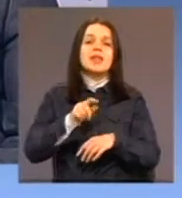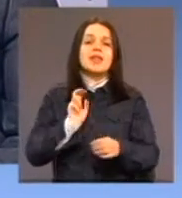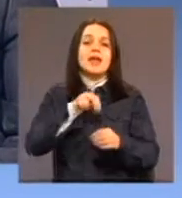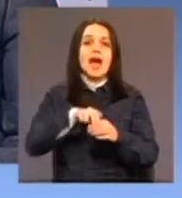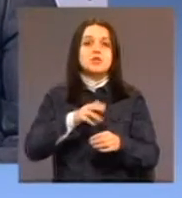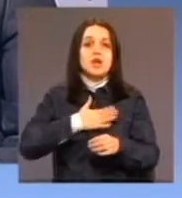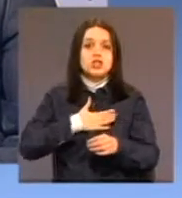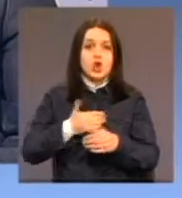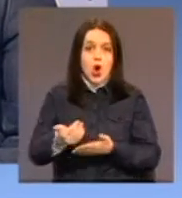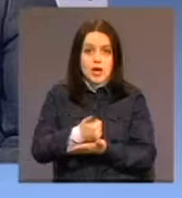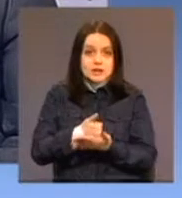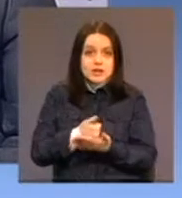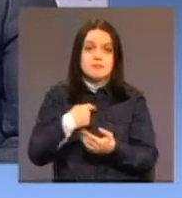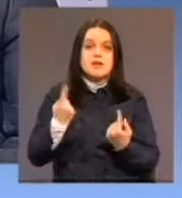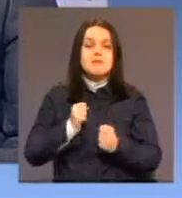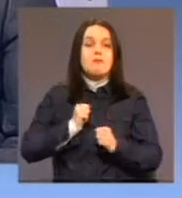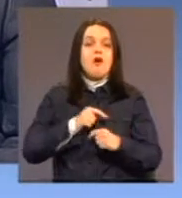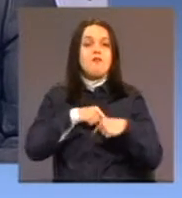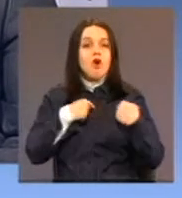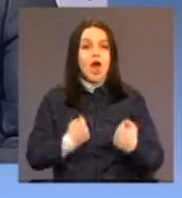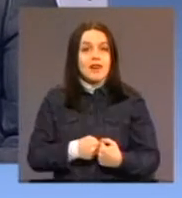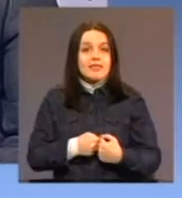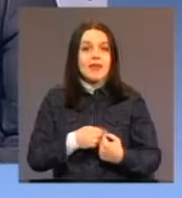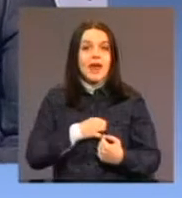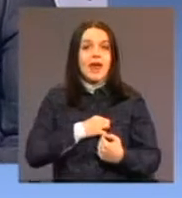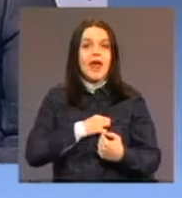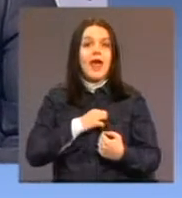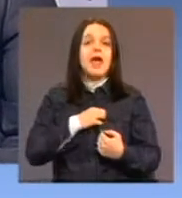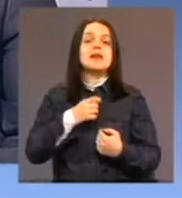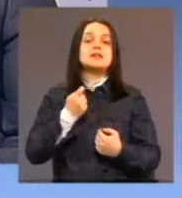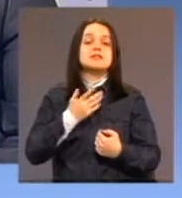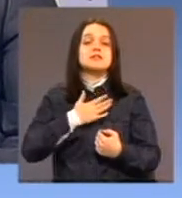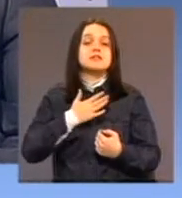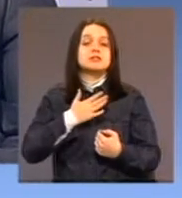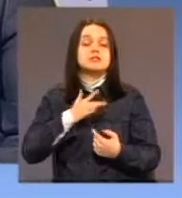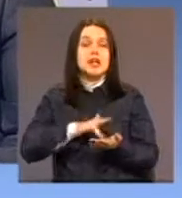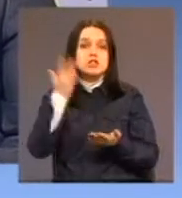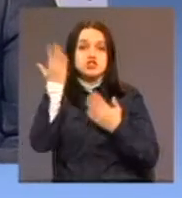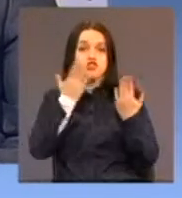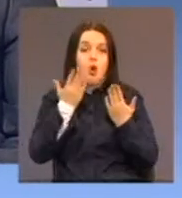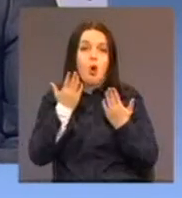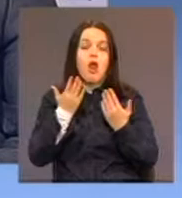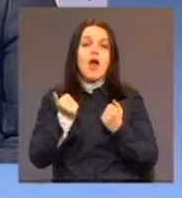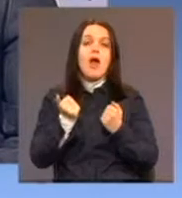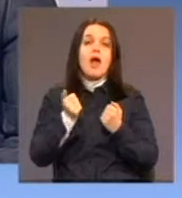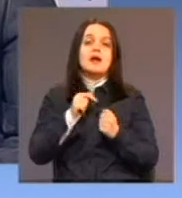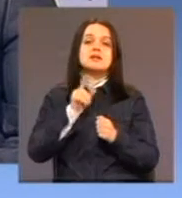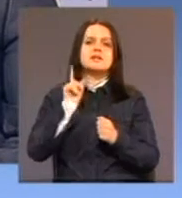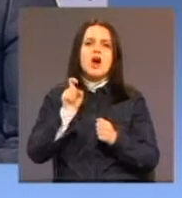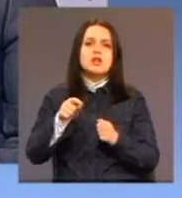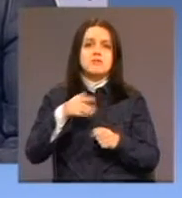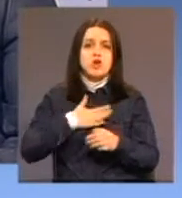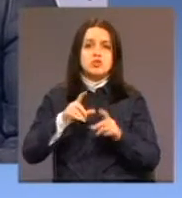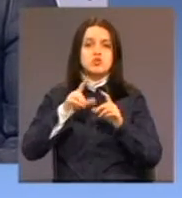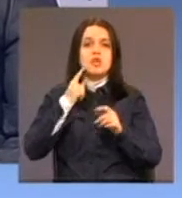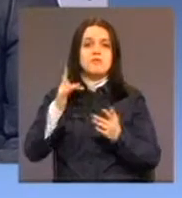volontere iz srednje škole svake godine kod nas uopšte ustanovi u dnevnom centru, tako da se čak neki